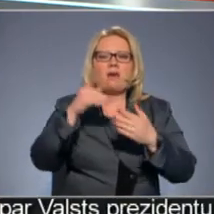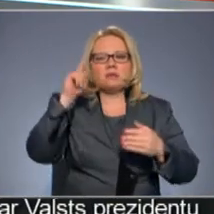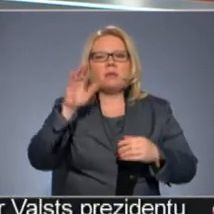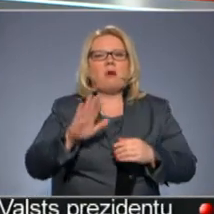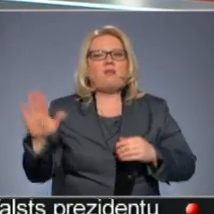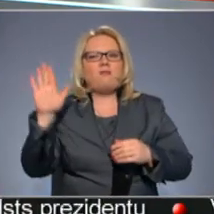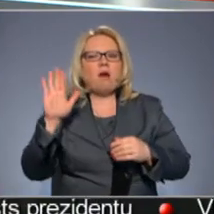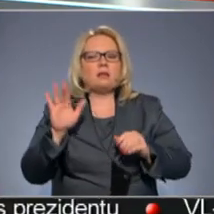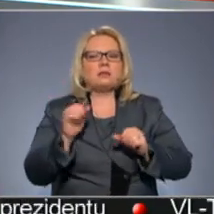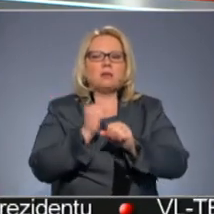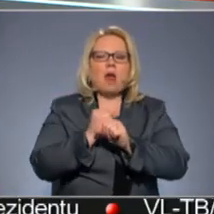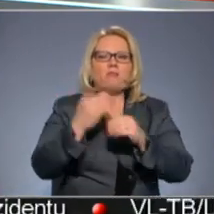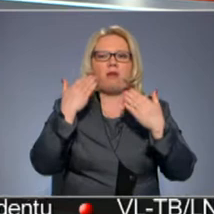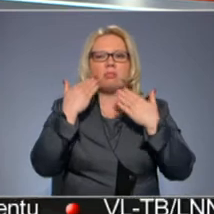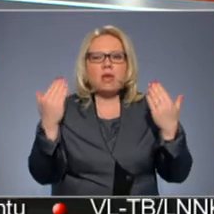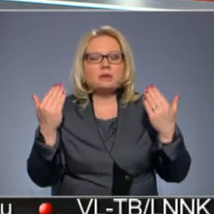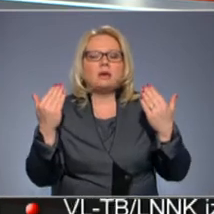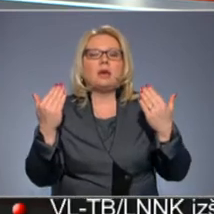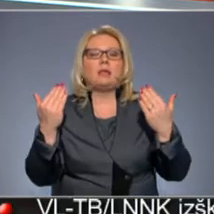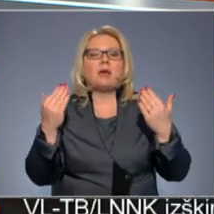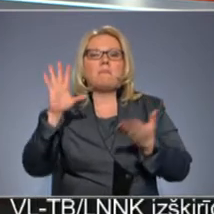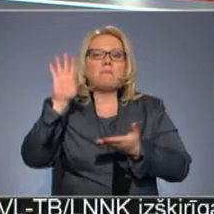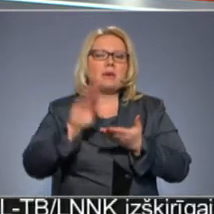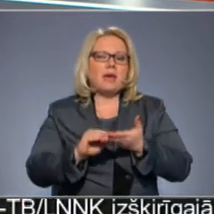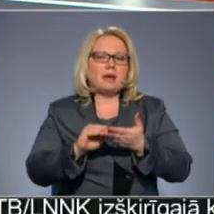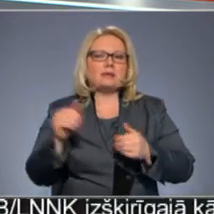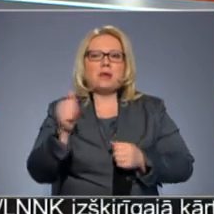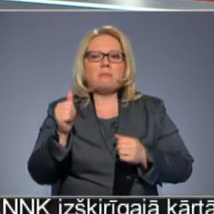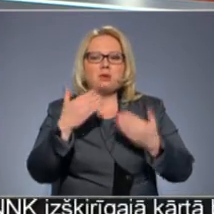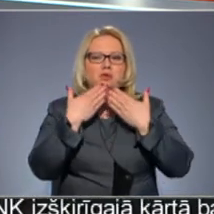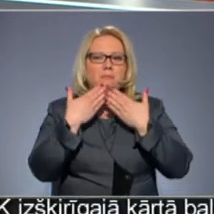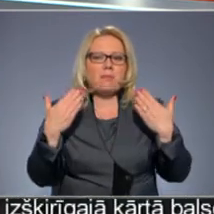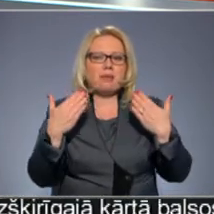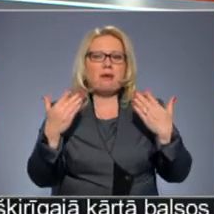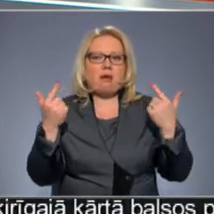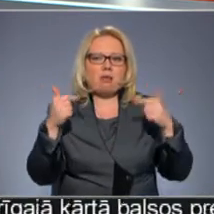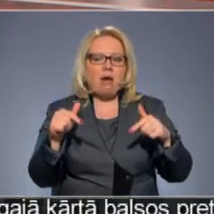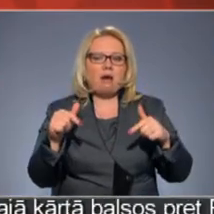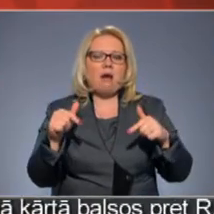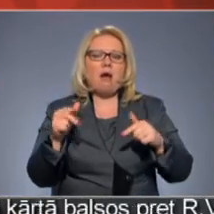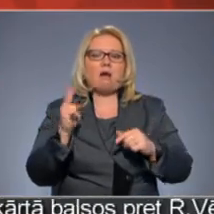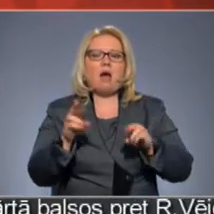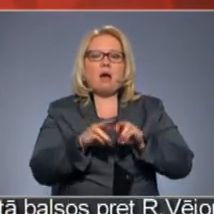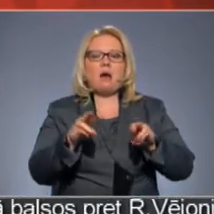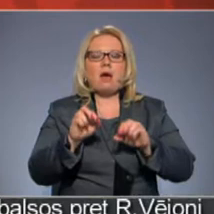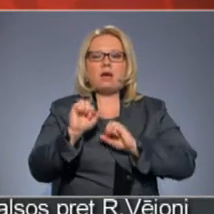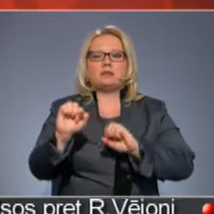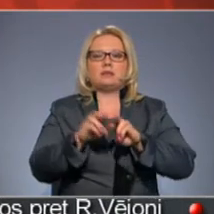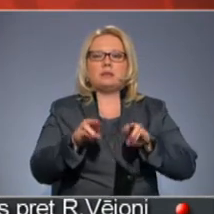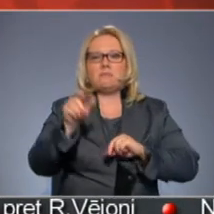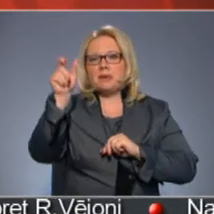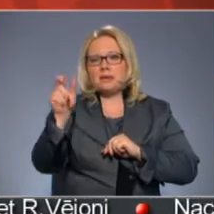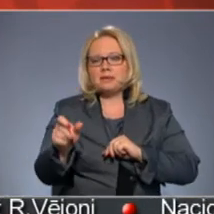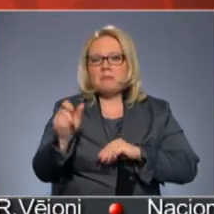valsts darbu vai nezin. Pieredze īpaši pēdējā laikā kā aizsardzības